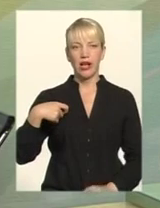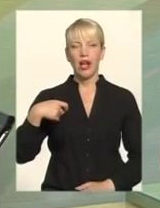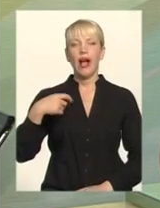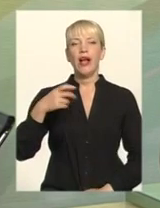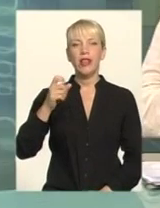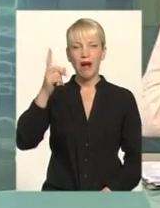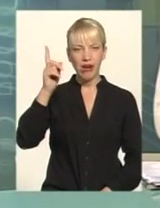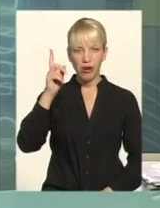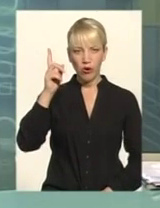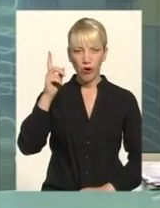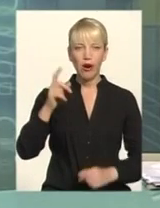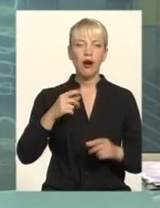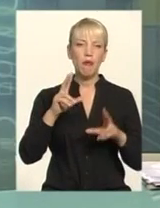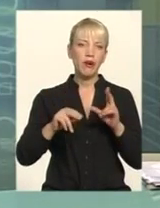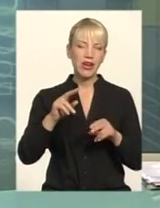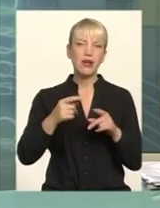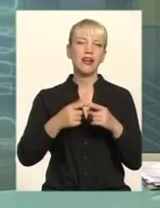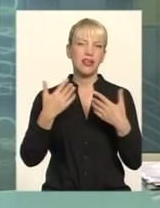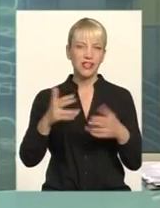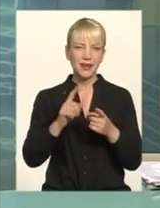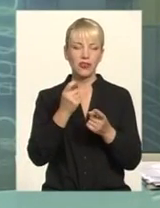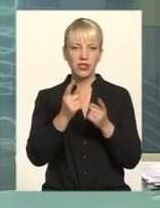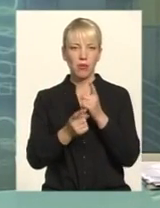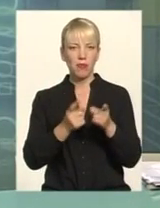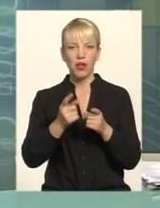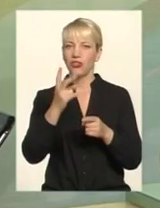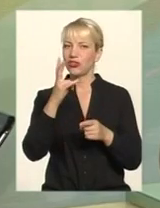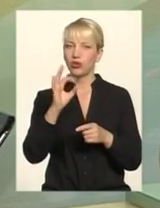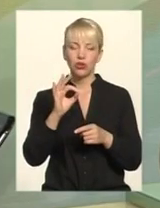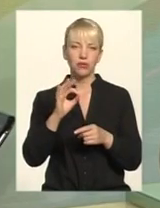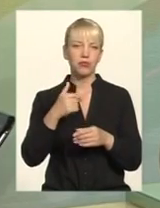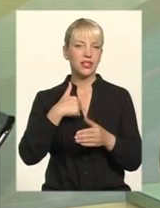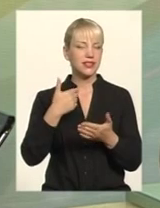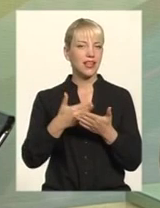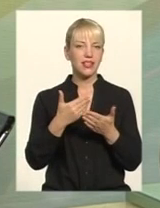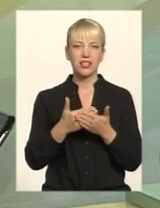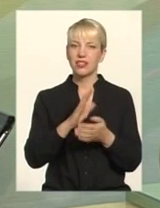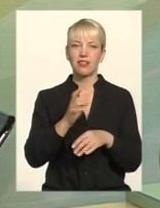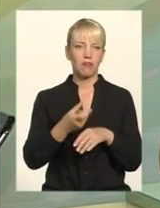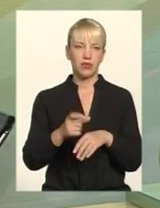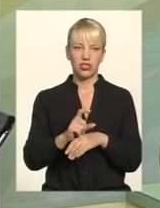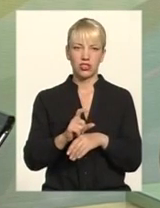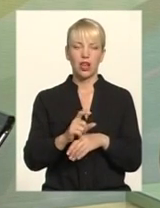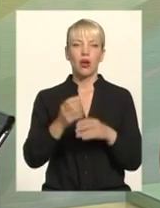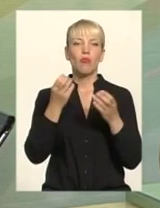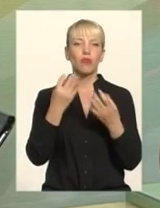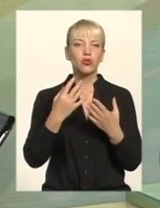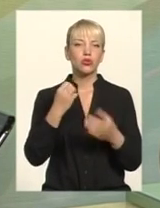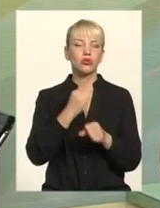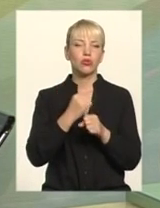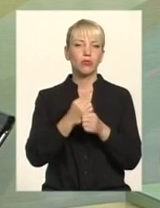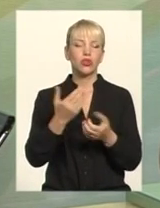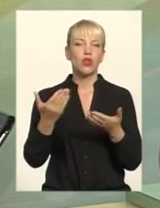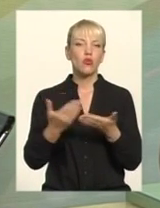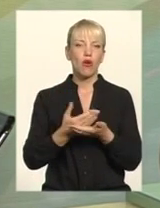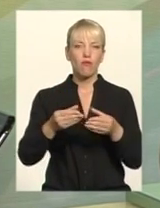країну Але, мені здається, що не більше З цього на все зробили нову укладку, але якщо до низу взяти, то до